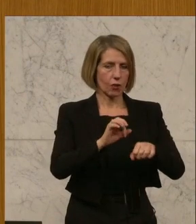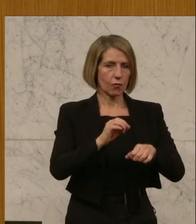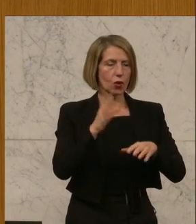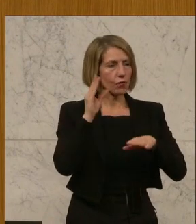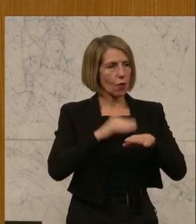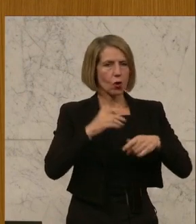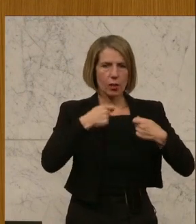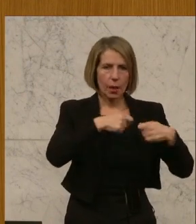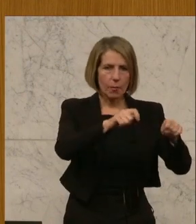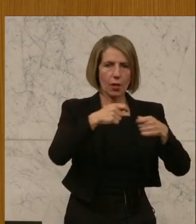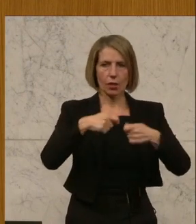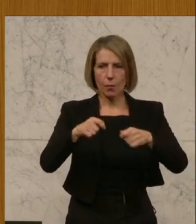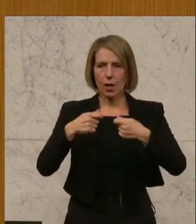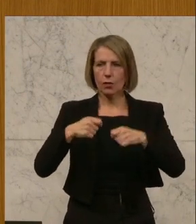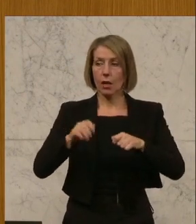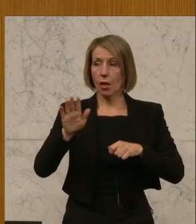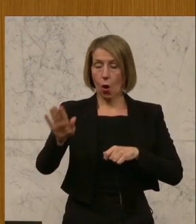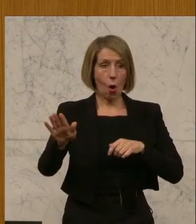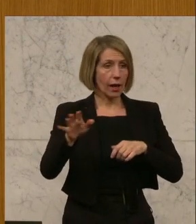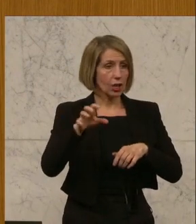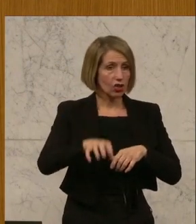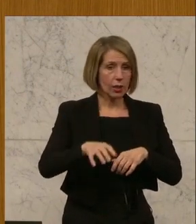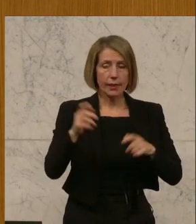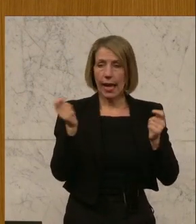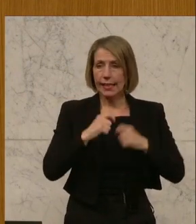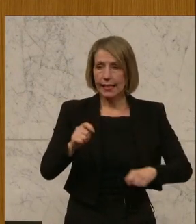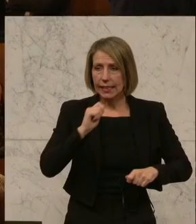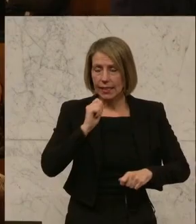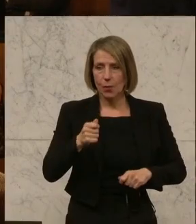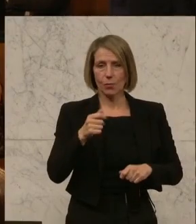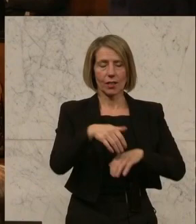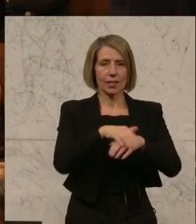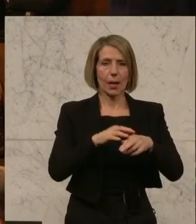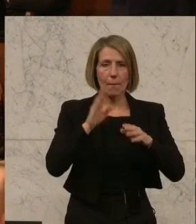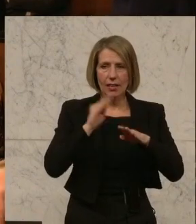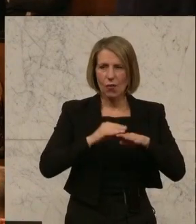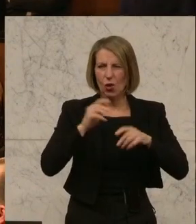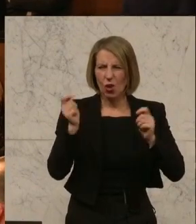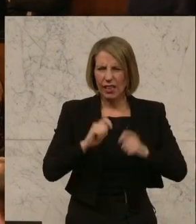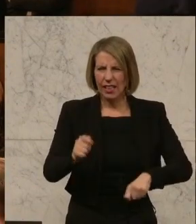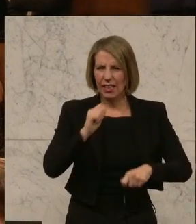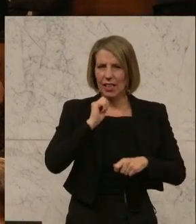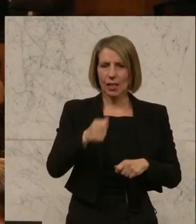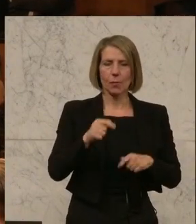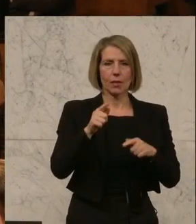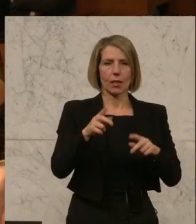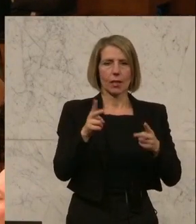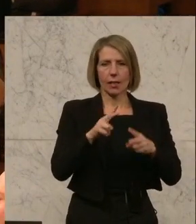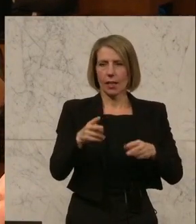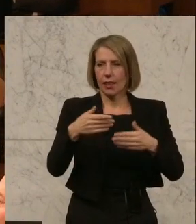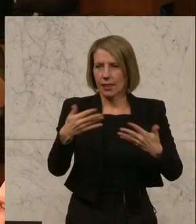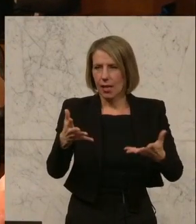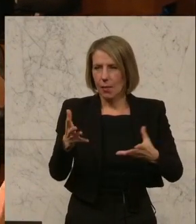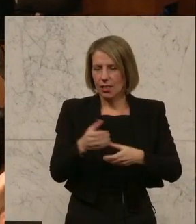hat. In euren Städten gibt es die ja gar nicht. In euren Städten gibt es die Gemeindewohnungen ja gar nicht. Weil es gar nicht zusammengebracht hat.